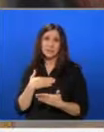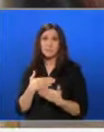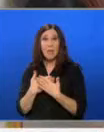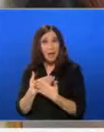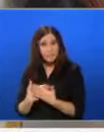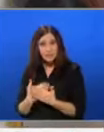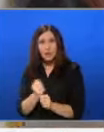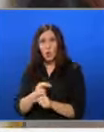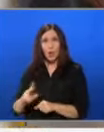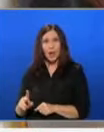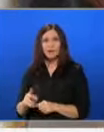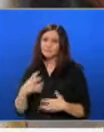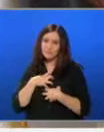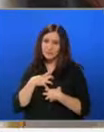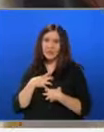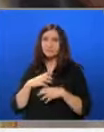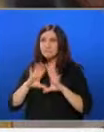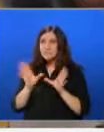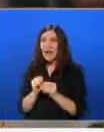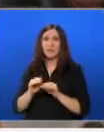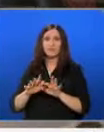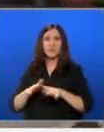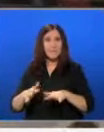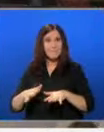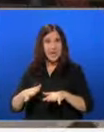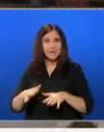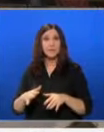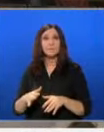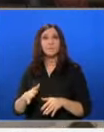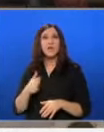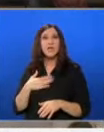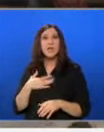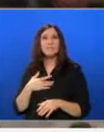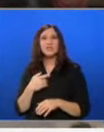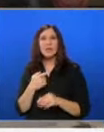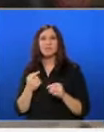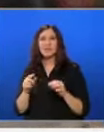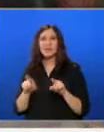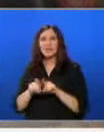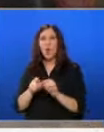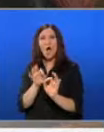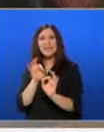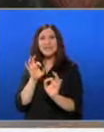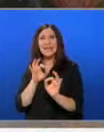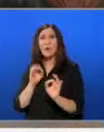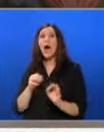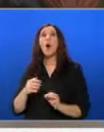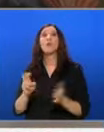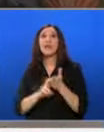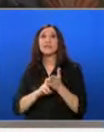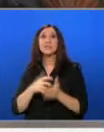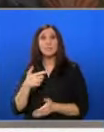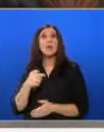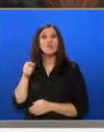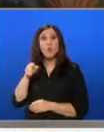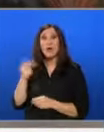колега. Предснена трепи рецалата и висеше стреличка от електрически постолет. И тогава разбрах, че са опитали